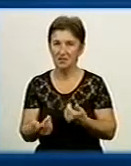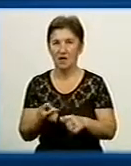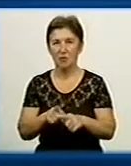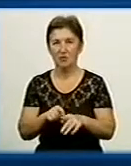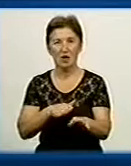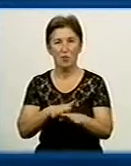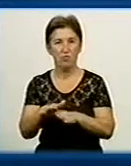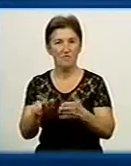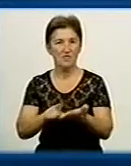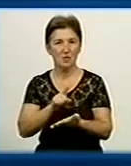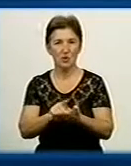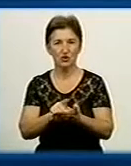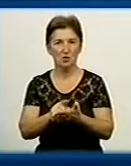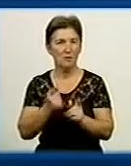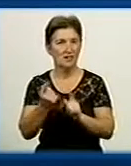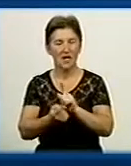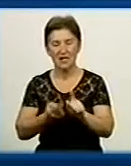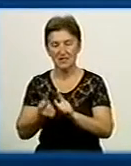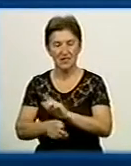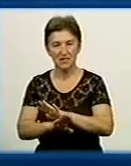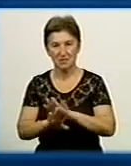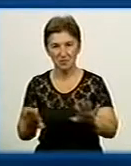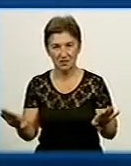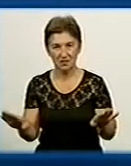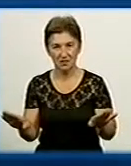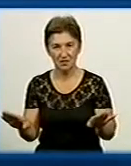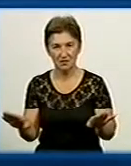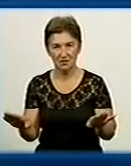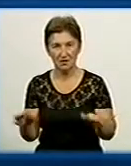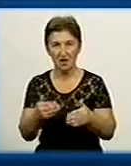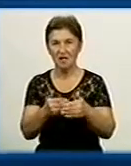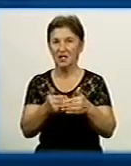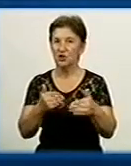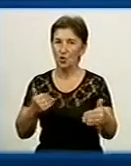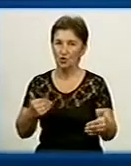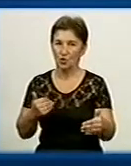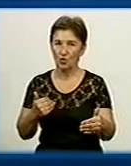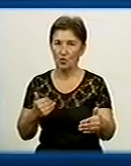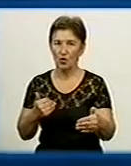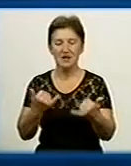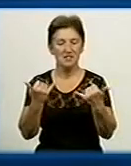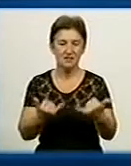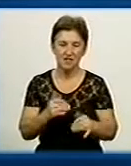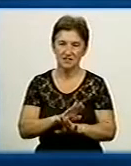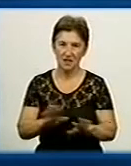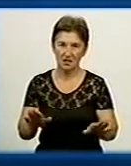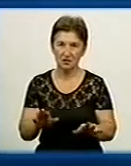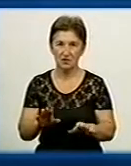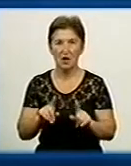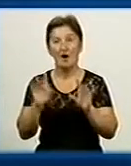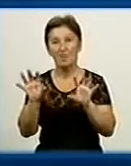наше абсолютно не змінювалося ні в департаменті, ні до того, ні зараз. Тому що, в принципі,